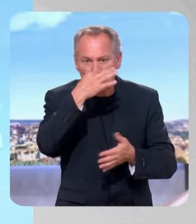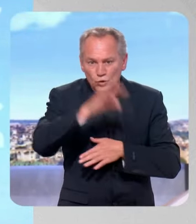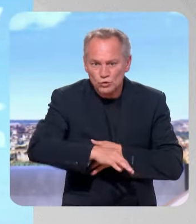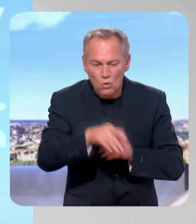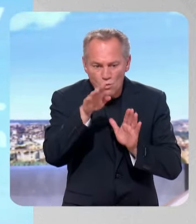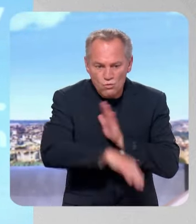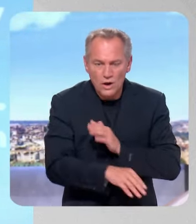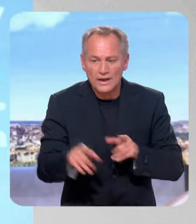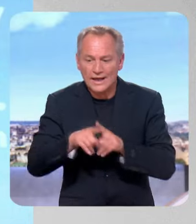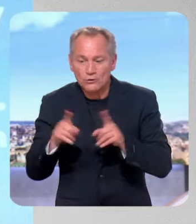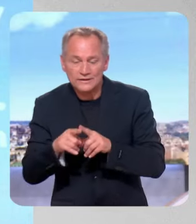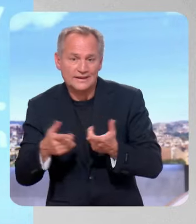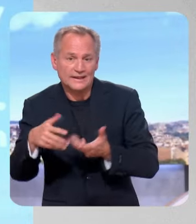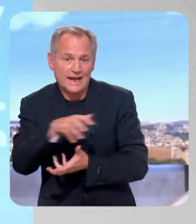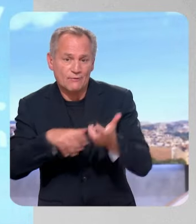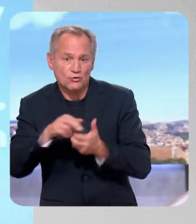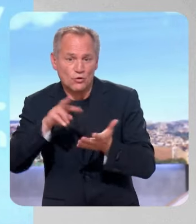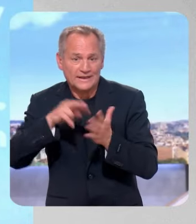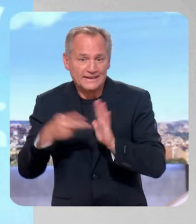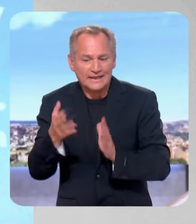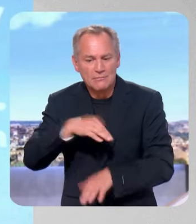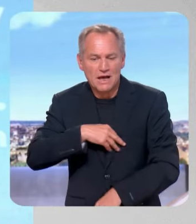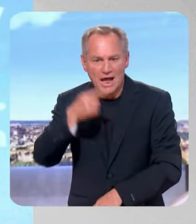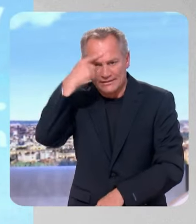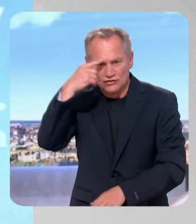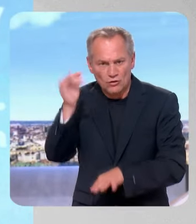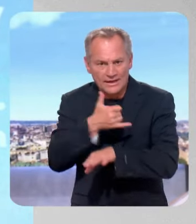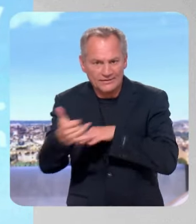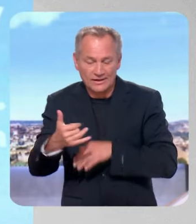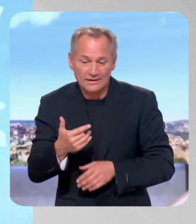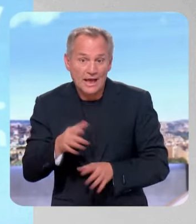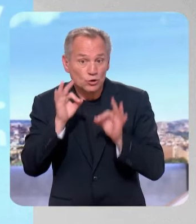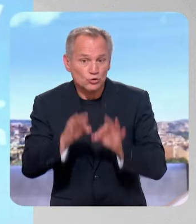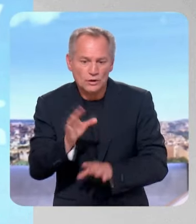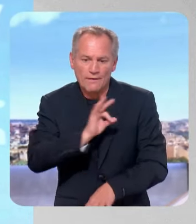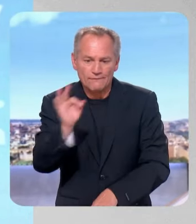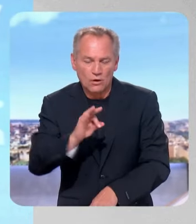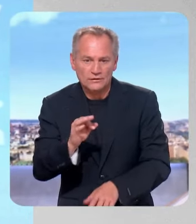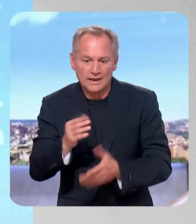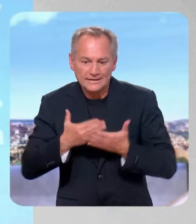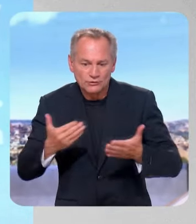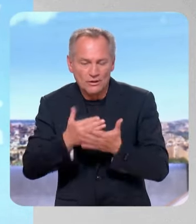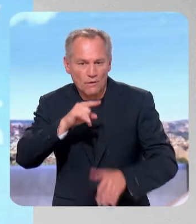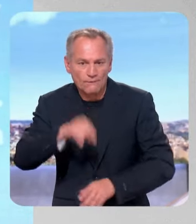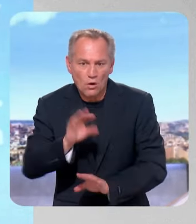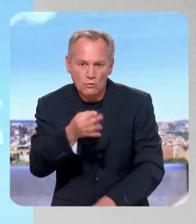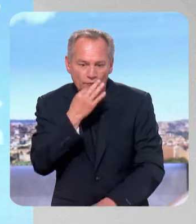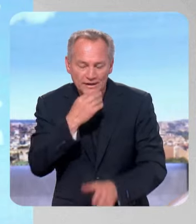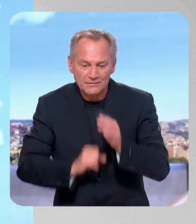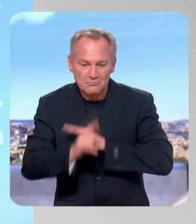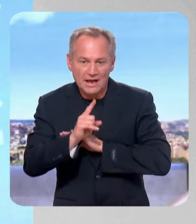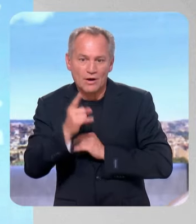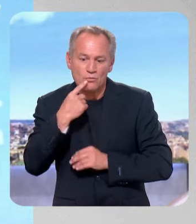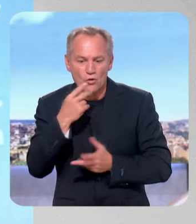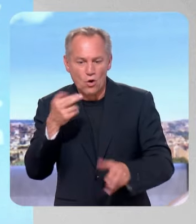technologique avec l'intelligence artificielle. C'est une occasion historique pour la France de redevenir cette grande nation de production dont je